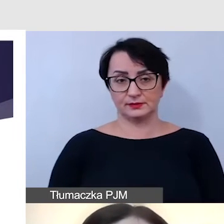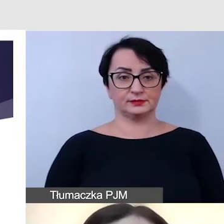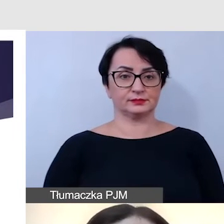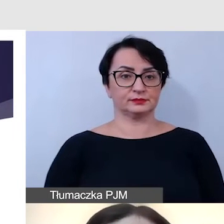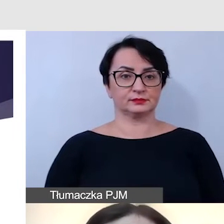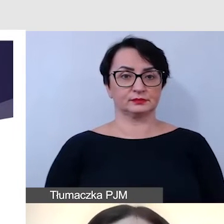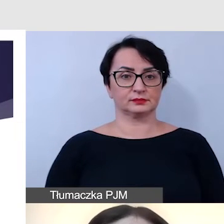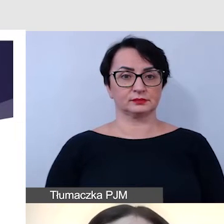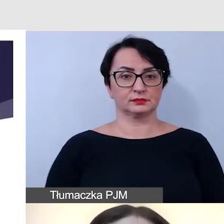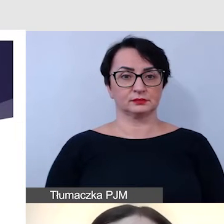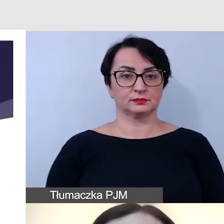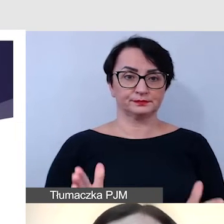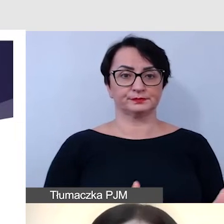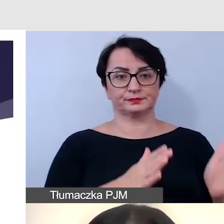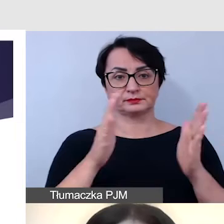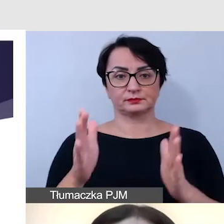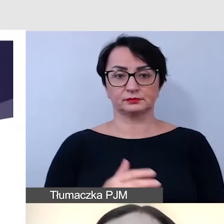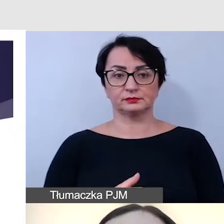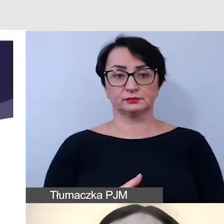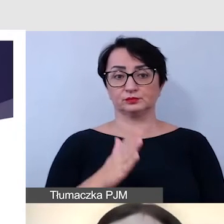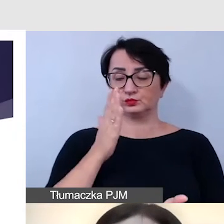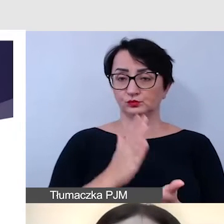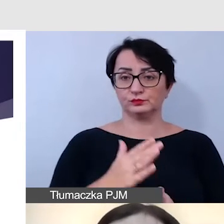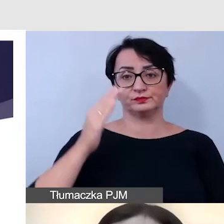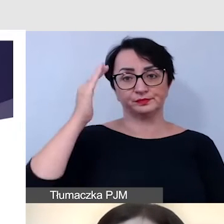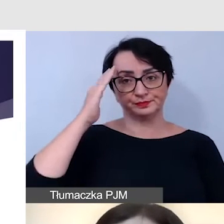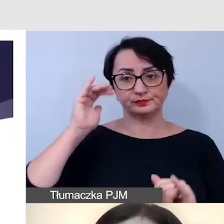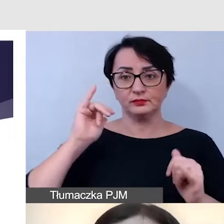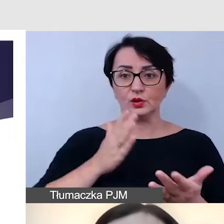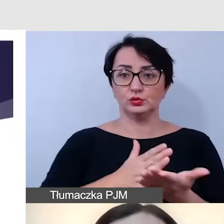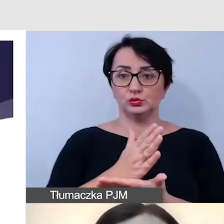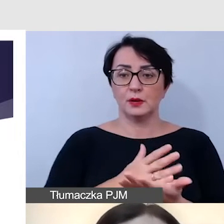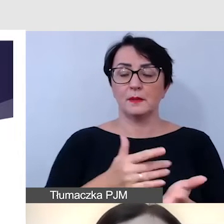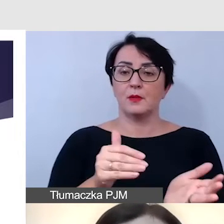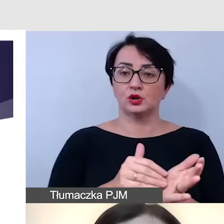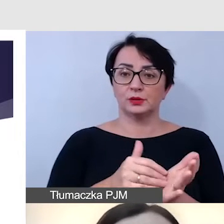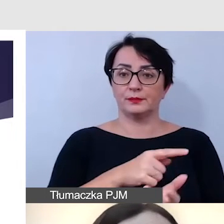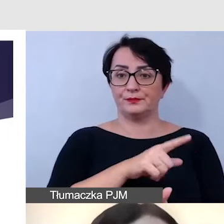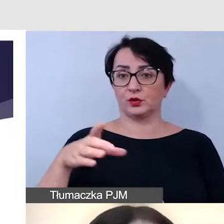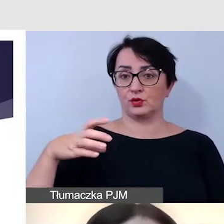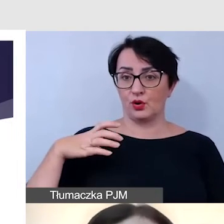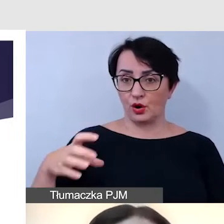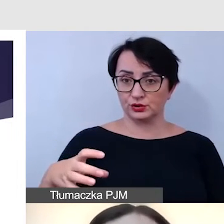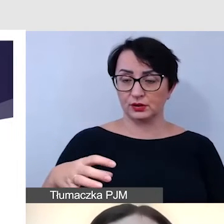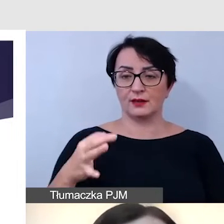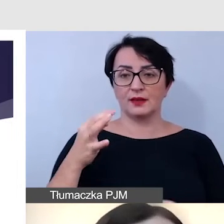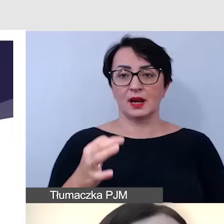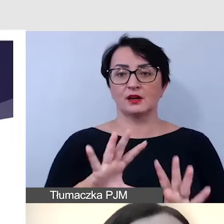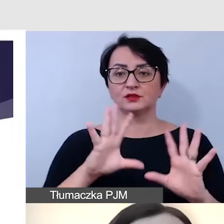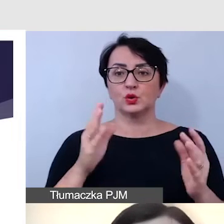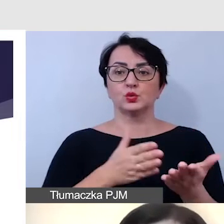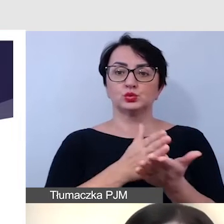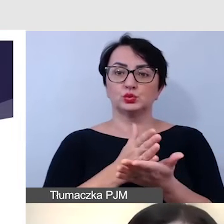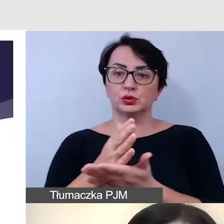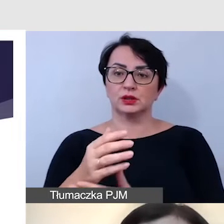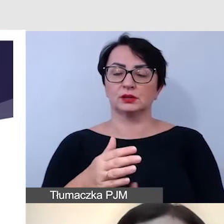i dalej idziemy. Jak już wiemy, jakich usług potrzebują nasi goście, to przejdźmy przez te usługi.